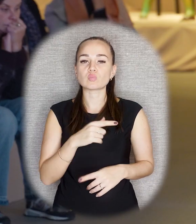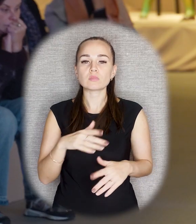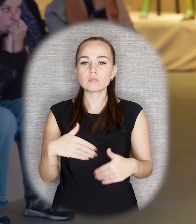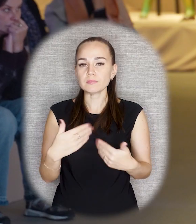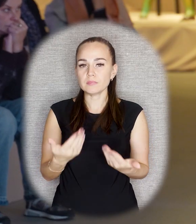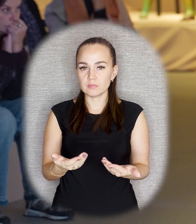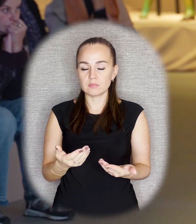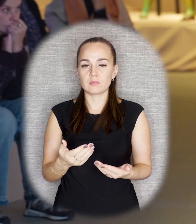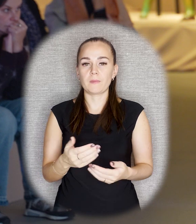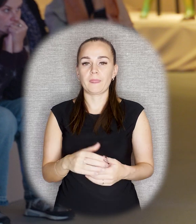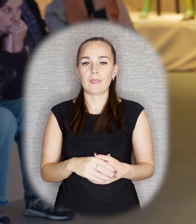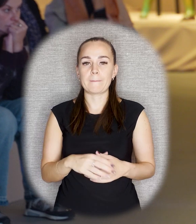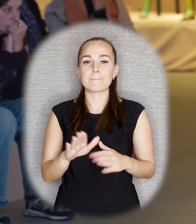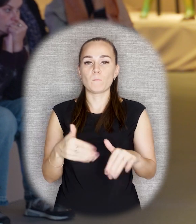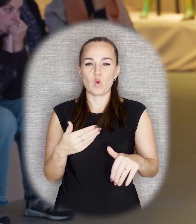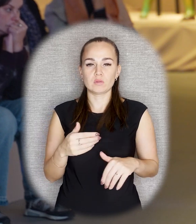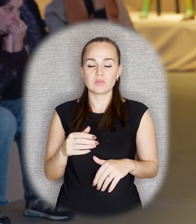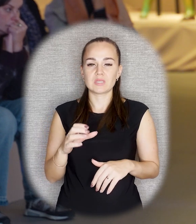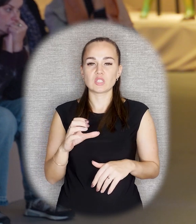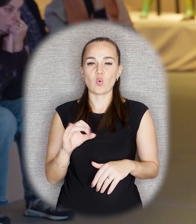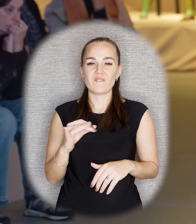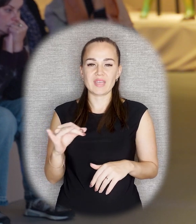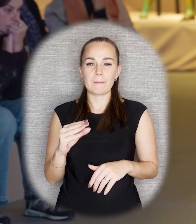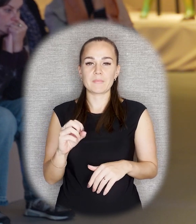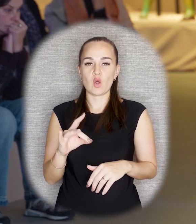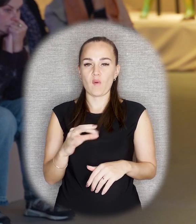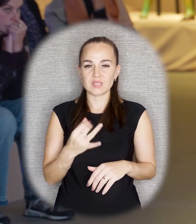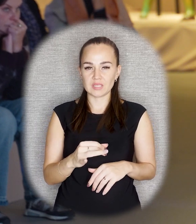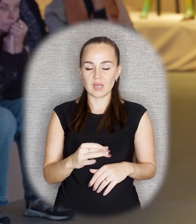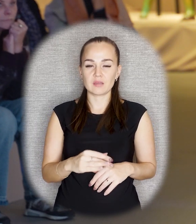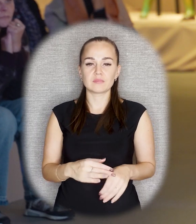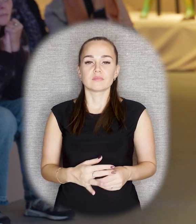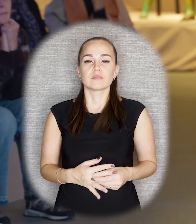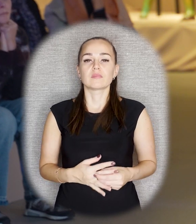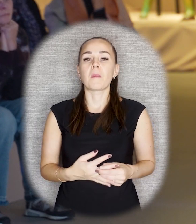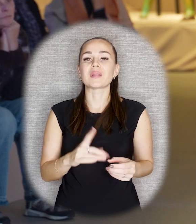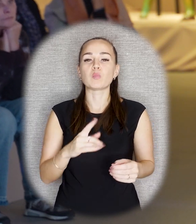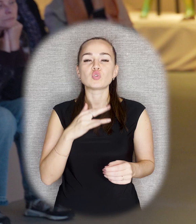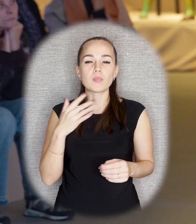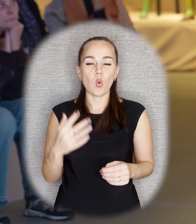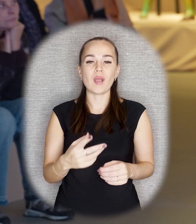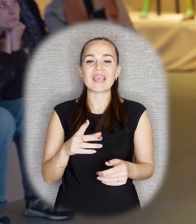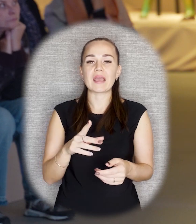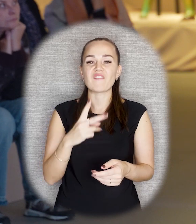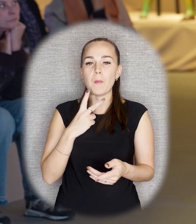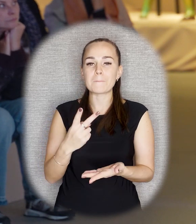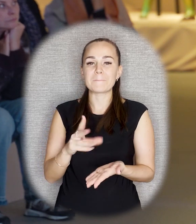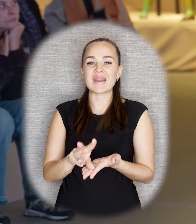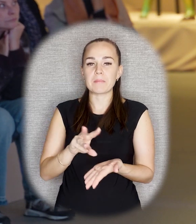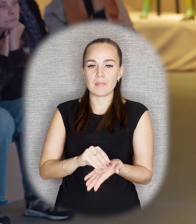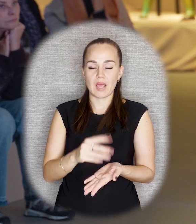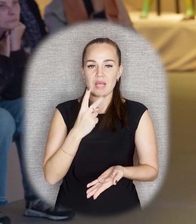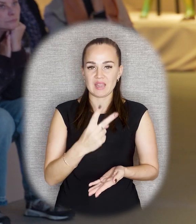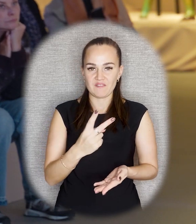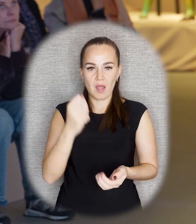бульвара. И почему я привожу его сразу после Софьи Перовской? Потому что советские историки искусства постоянно приводили в пример